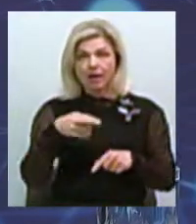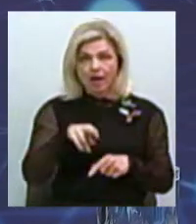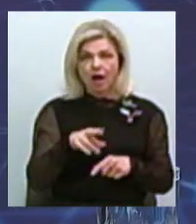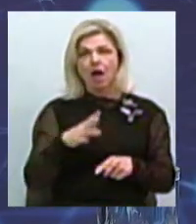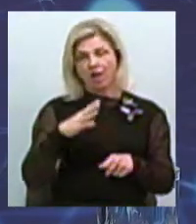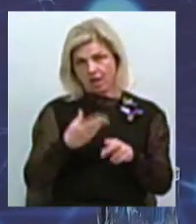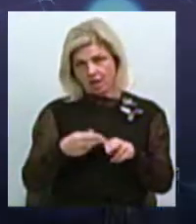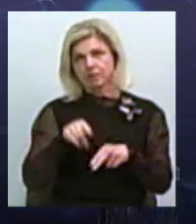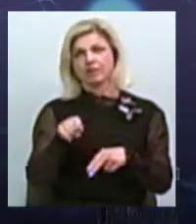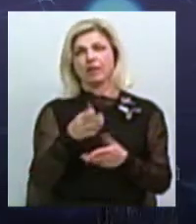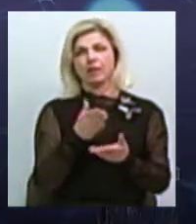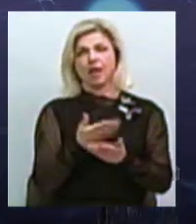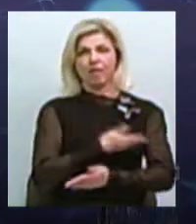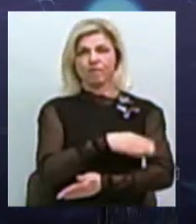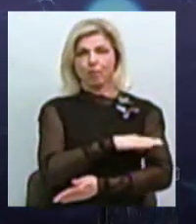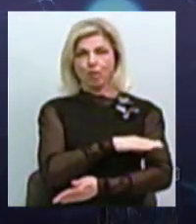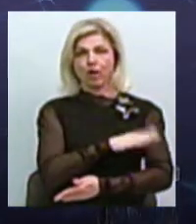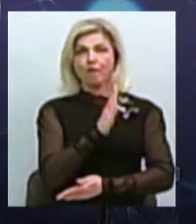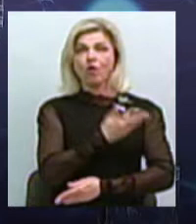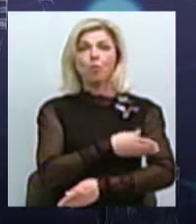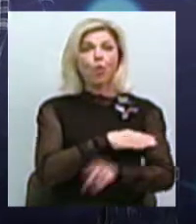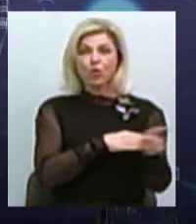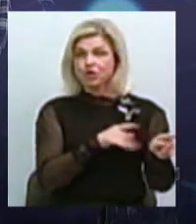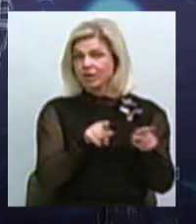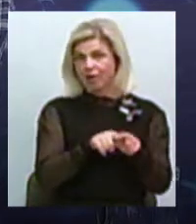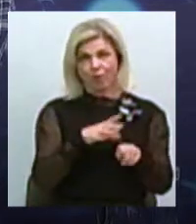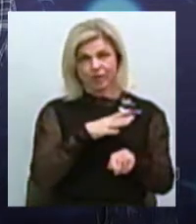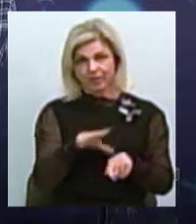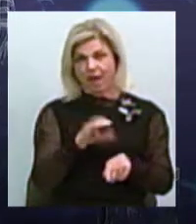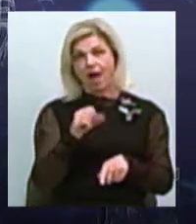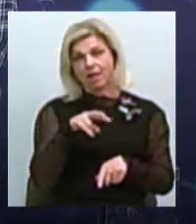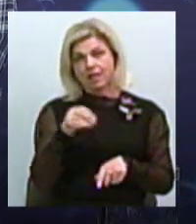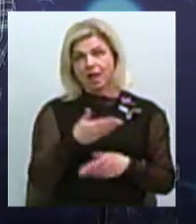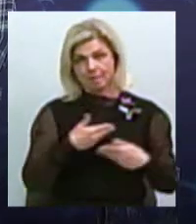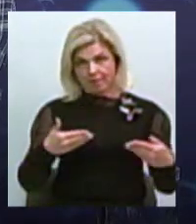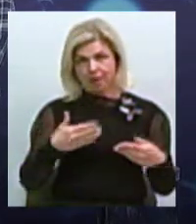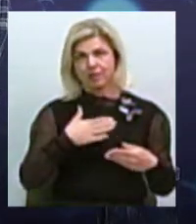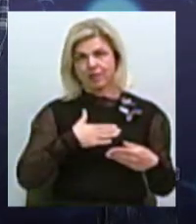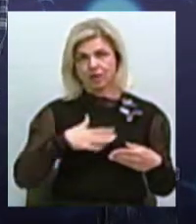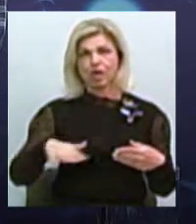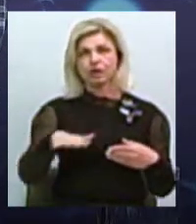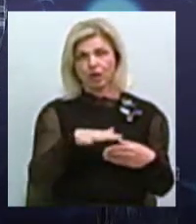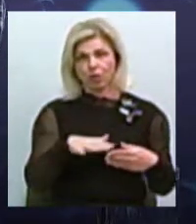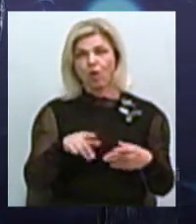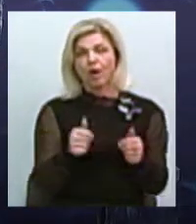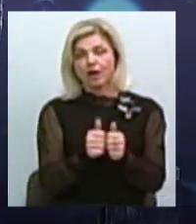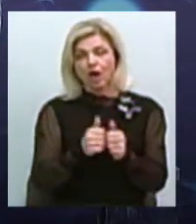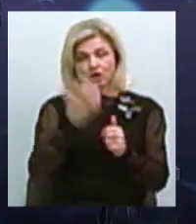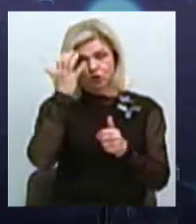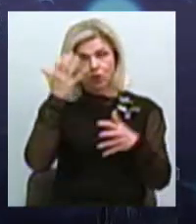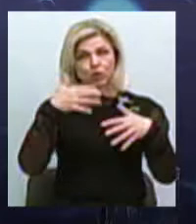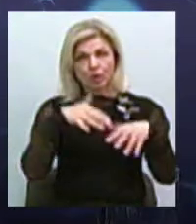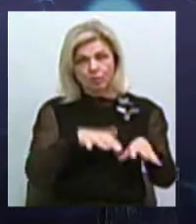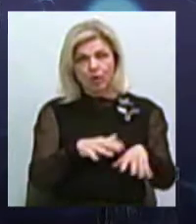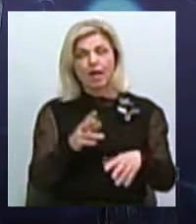Римської імперії не було. Але ми можемо пишатися тим, що на території нашого міста, Північного Причорного моря, Крим,